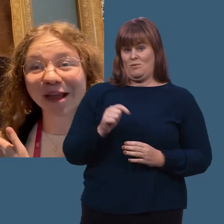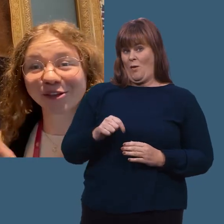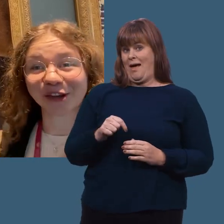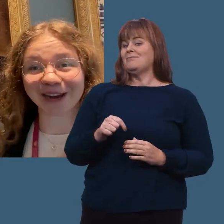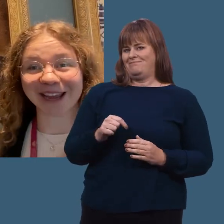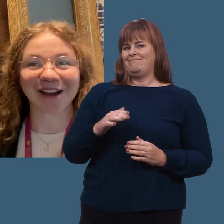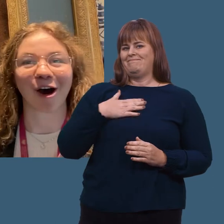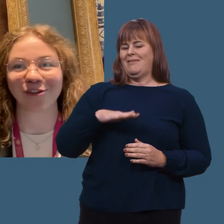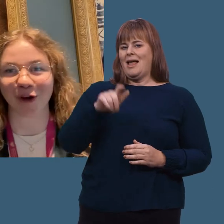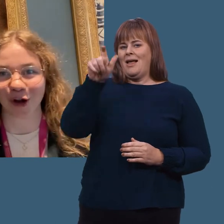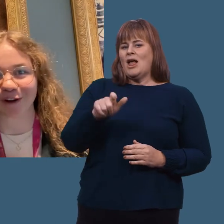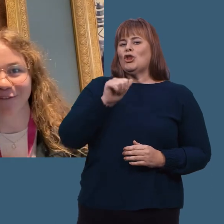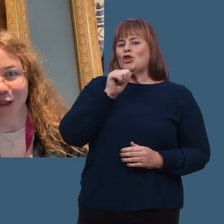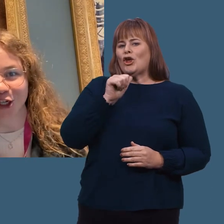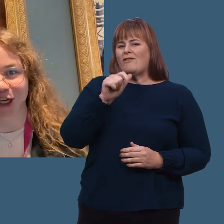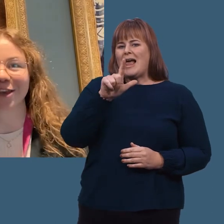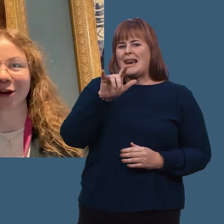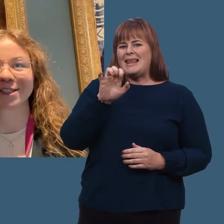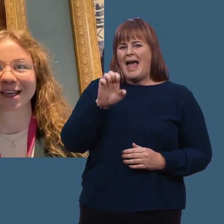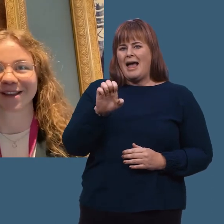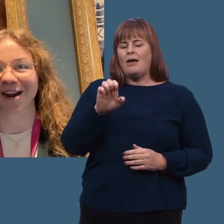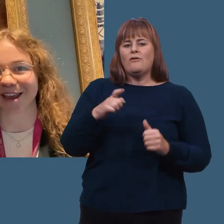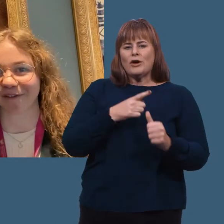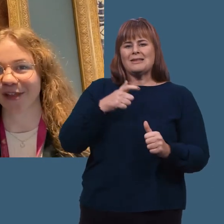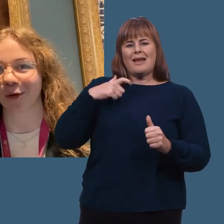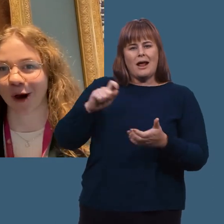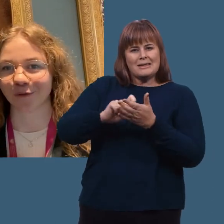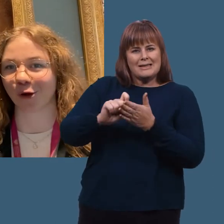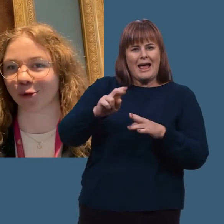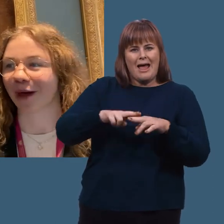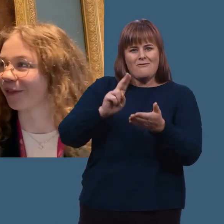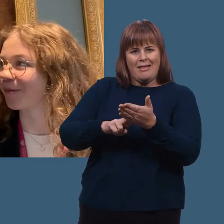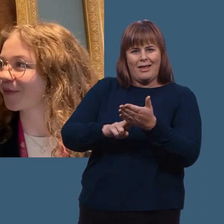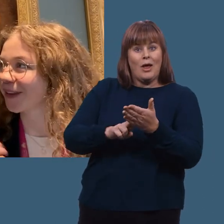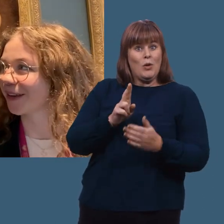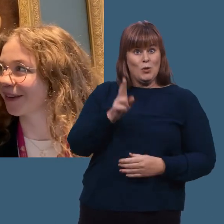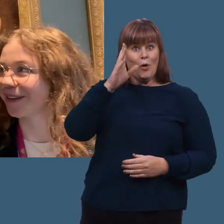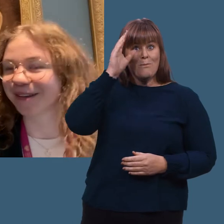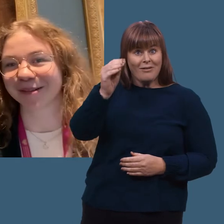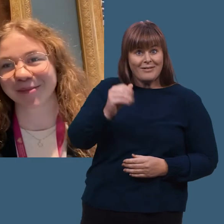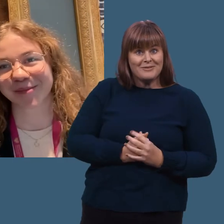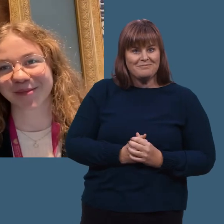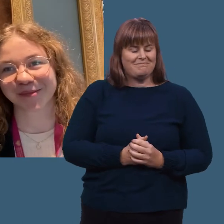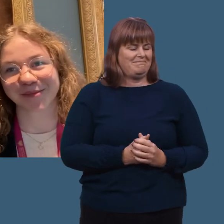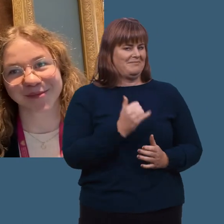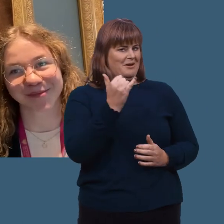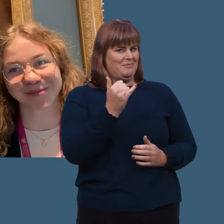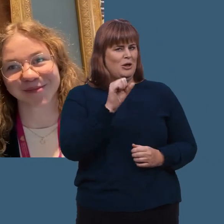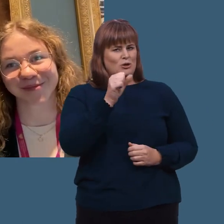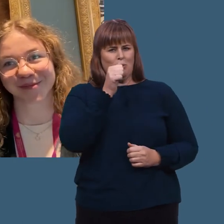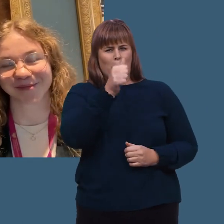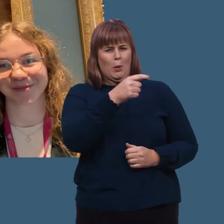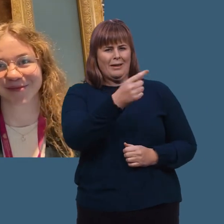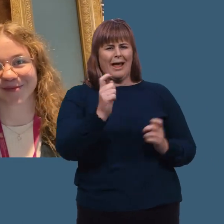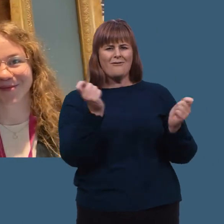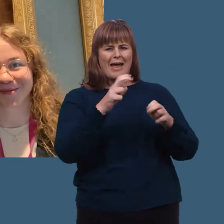sammen med Trubbeli. Han var den første generalsekretæren i FN, og han var nordmann. Yes. Så superkult at dere